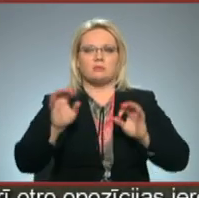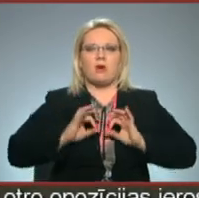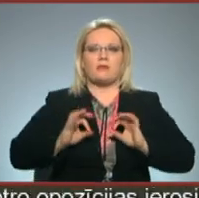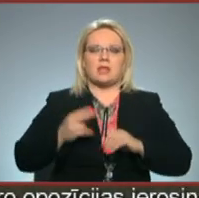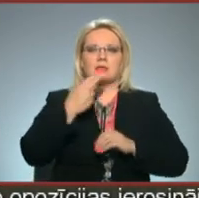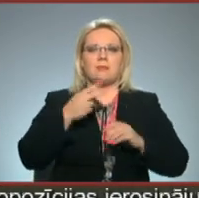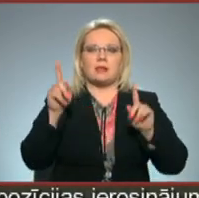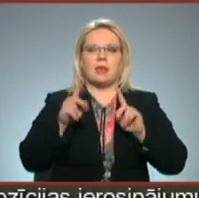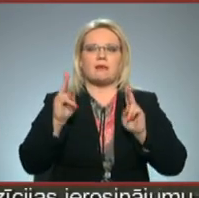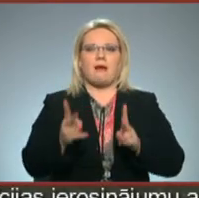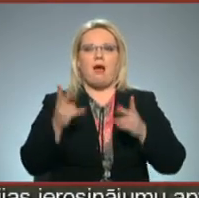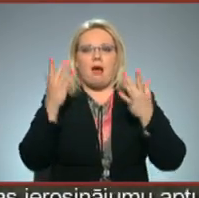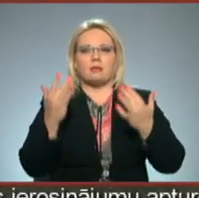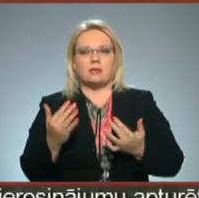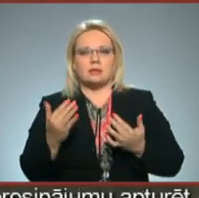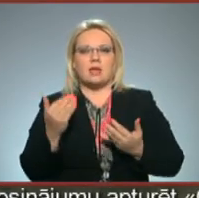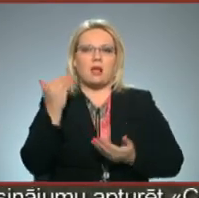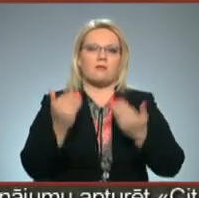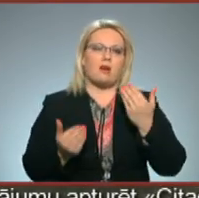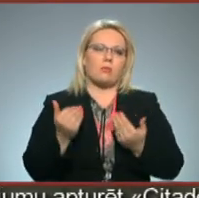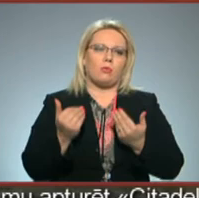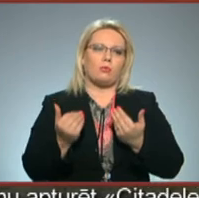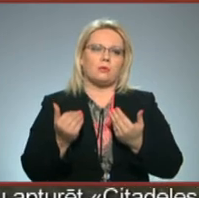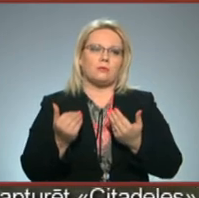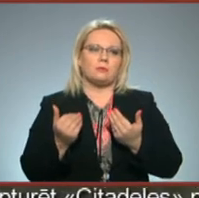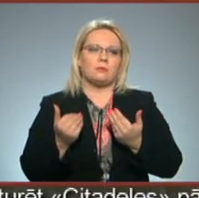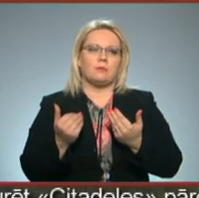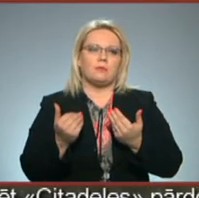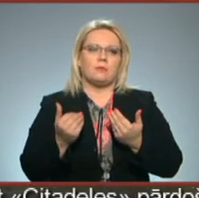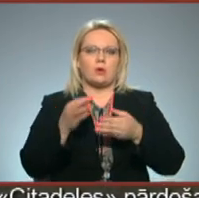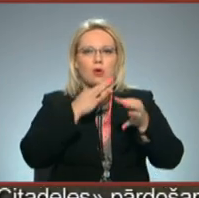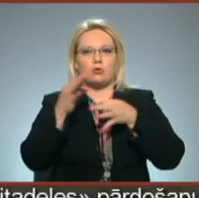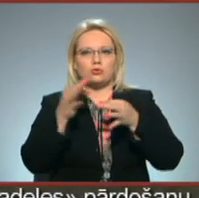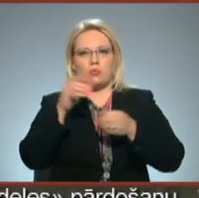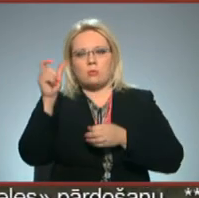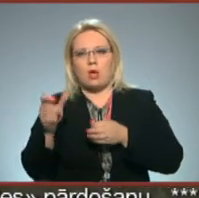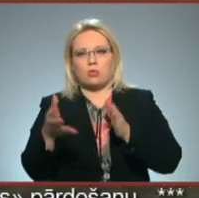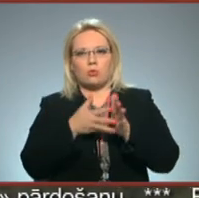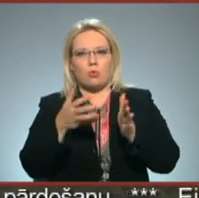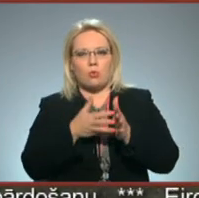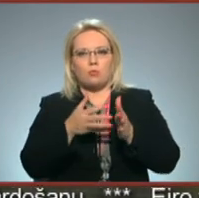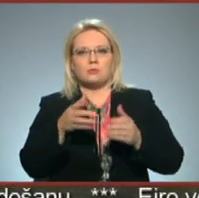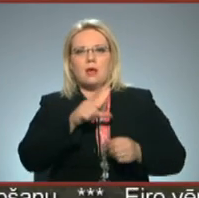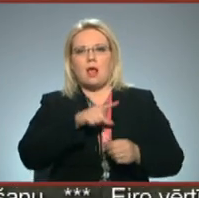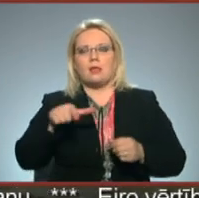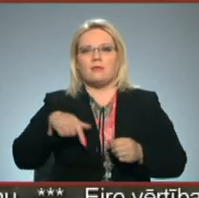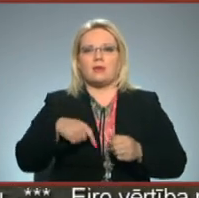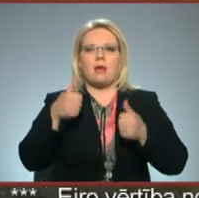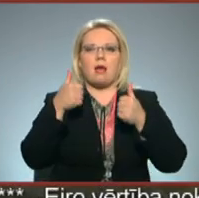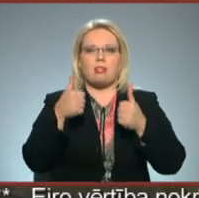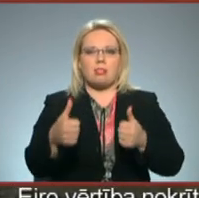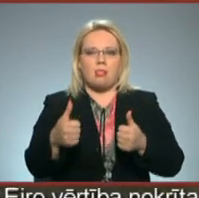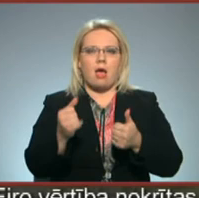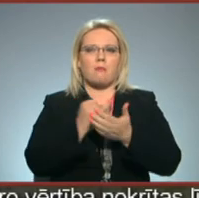lietas, kā atrisināt, varbūt konsultanta trūkums. Latvijā labu